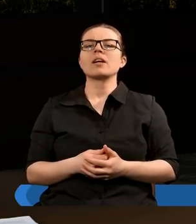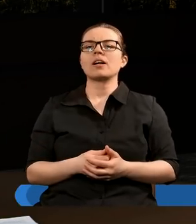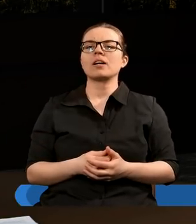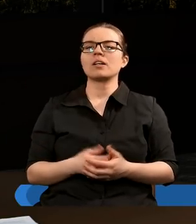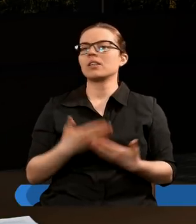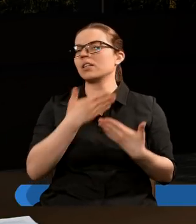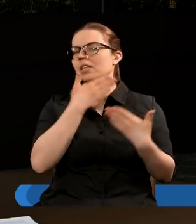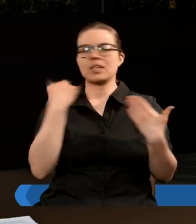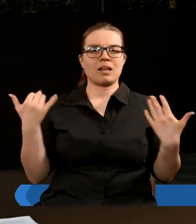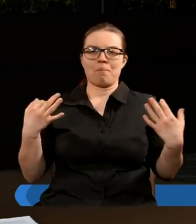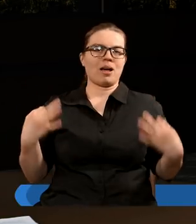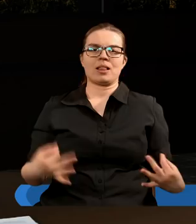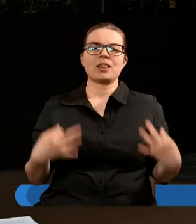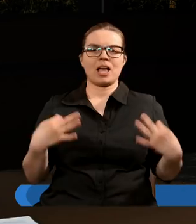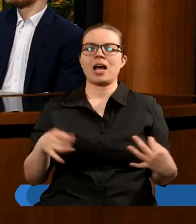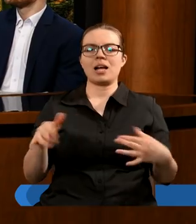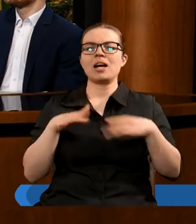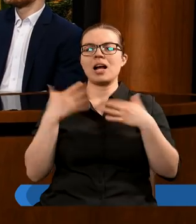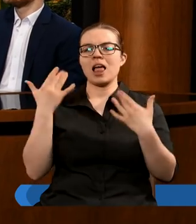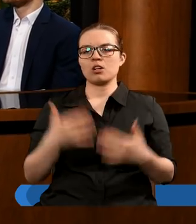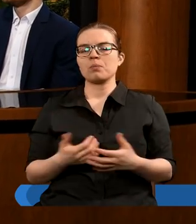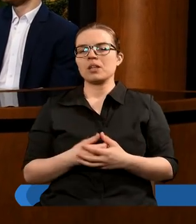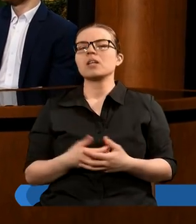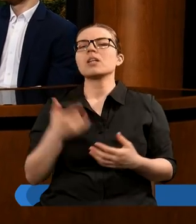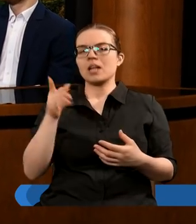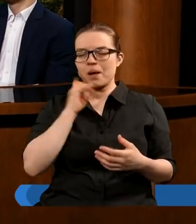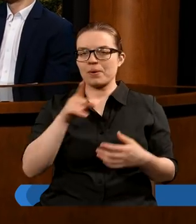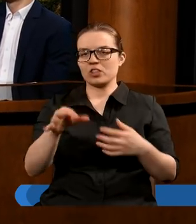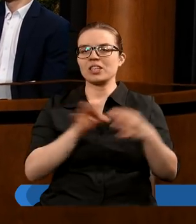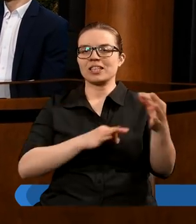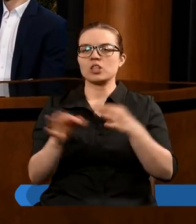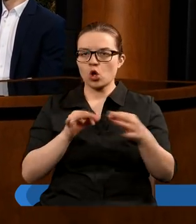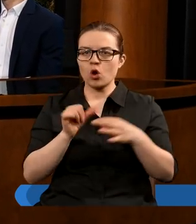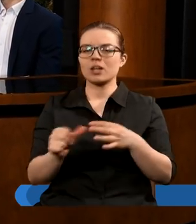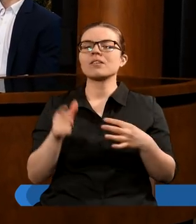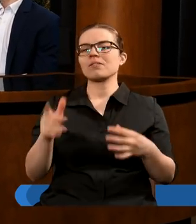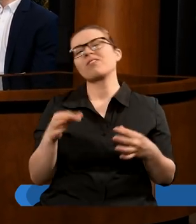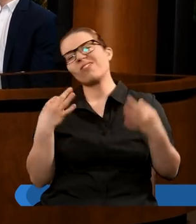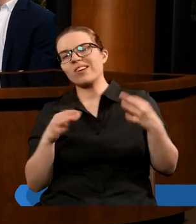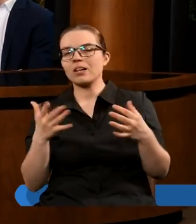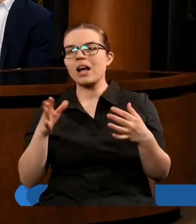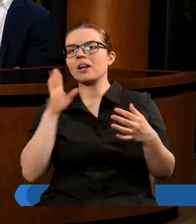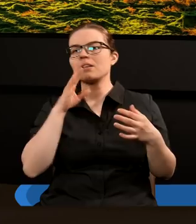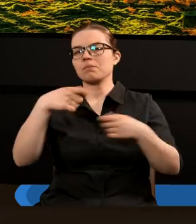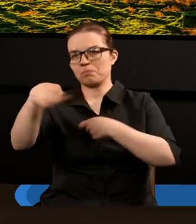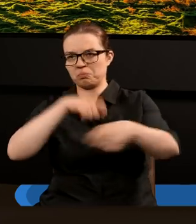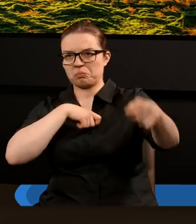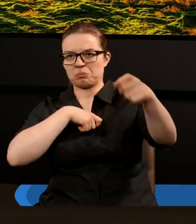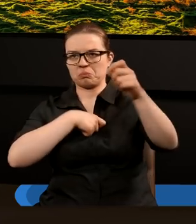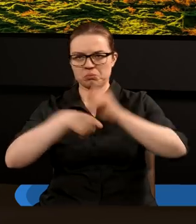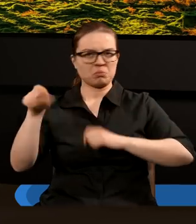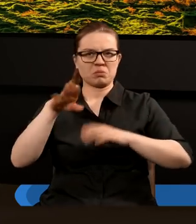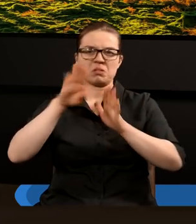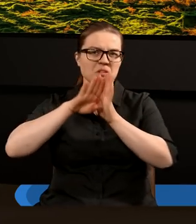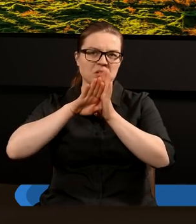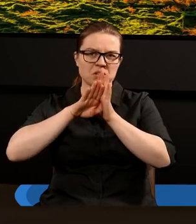Nie ma jej teraz. A ten tytuł jest jak najbardziej historyczny, chociaż też to jest wątpliwe, zatem jak najbardziej obalamy tą